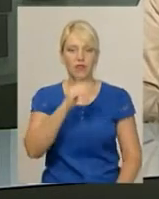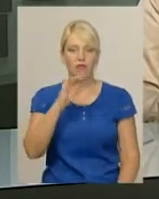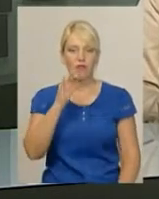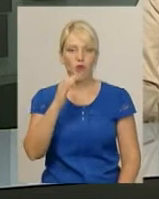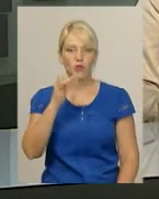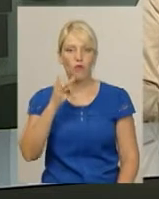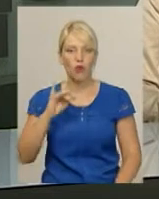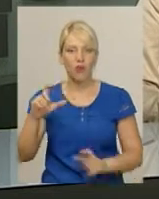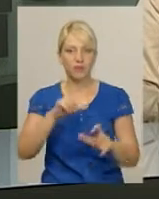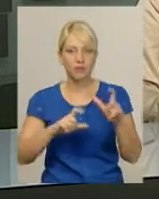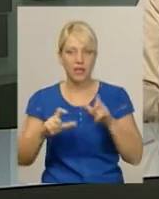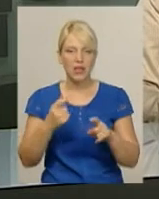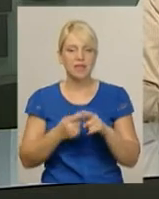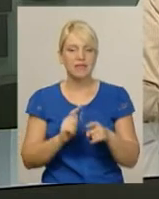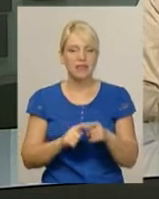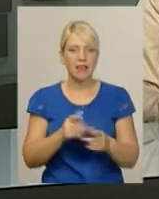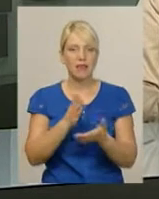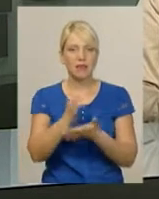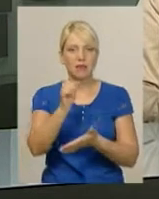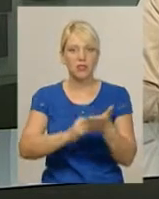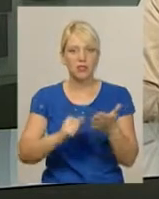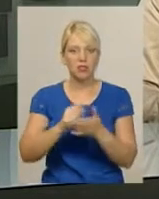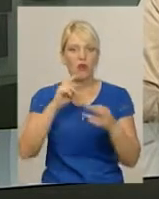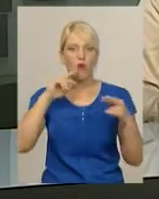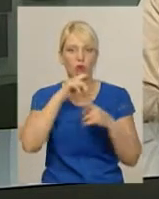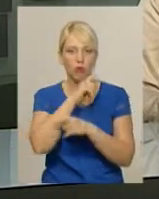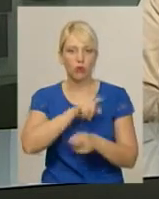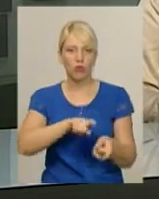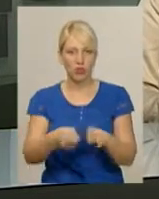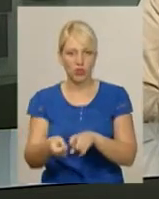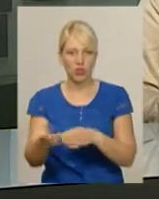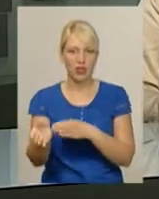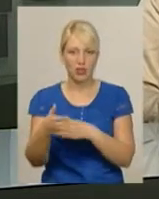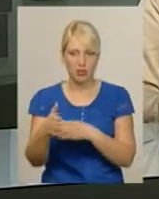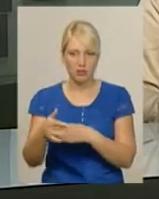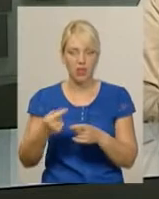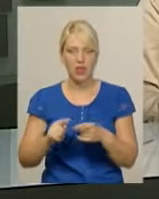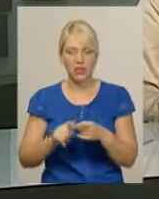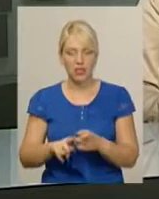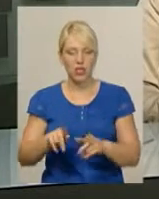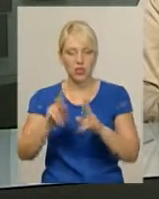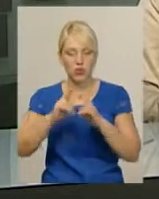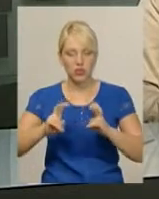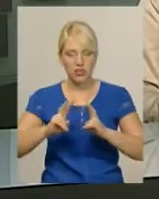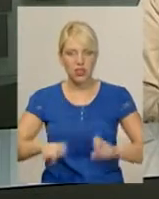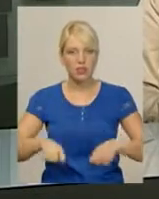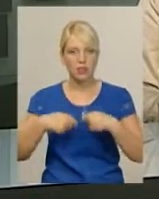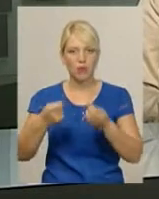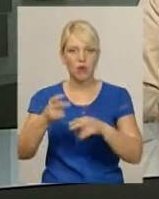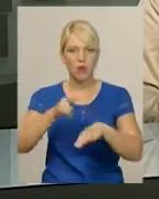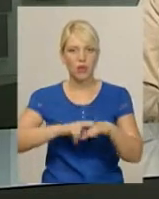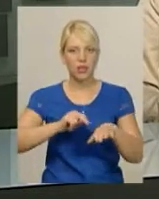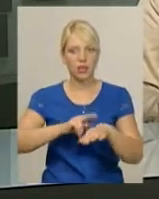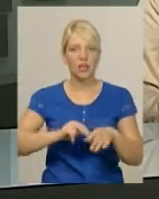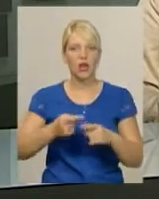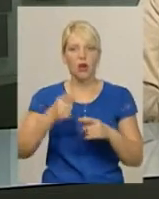пестициди. Це, на його думку, і спричинило отруєння риби. Дані лабораторних досліджень передали до поліції, повідомила завідувач сектору